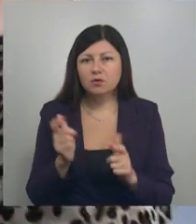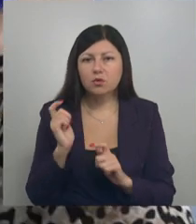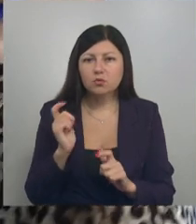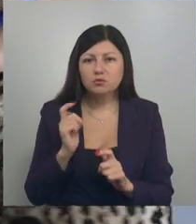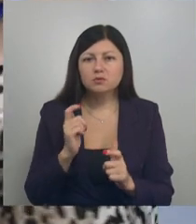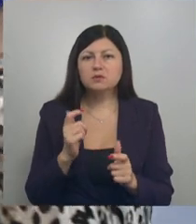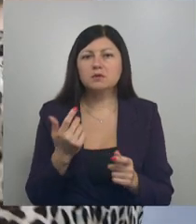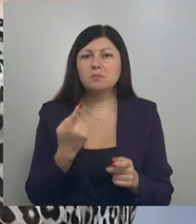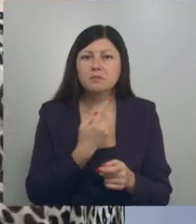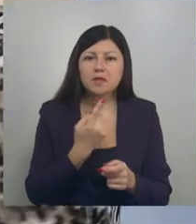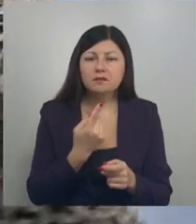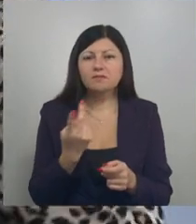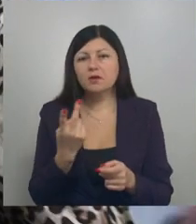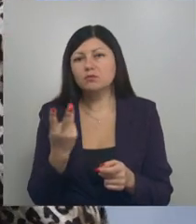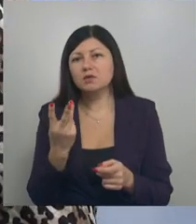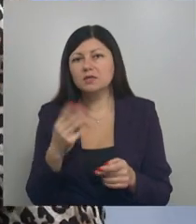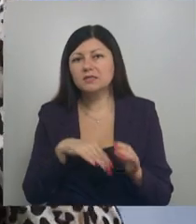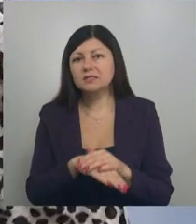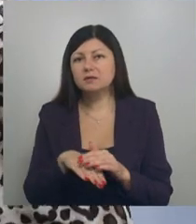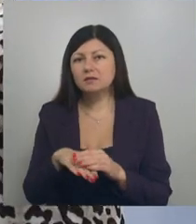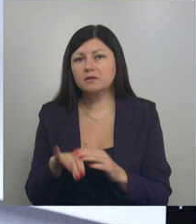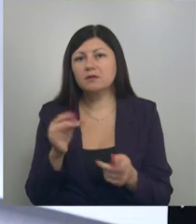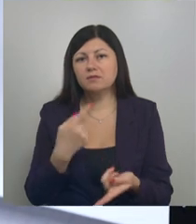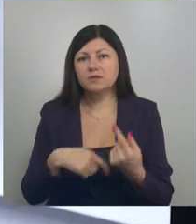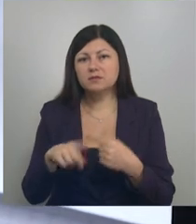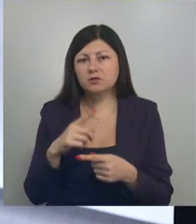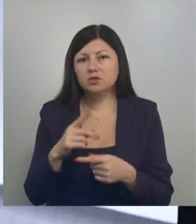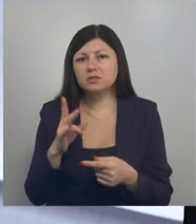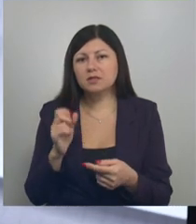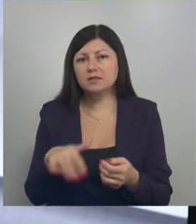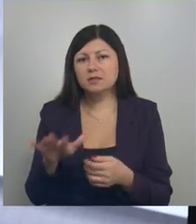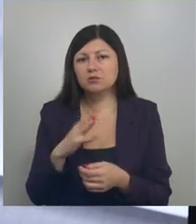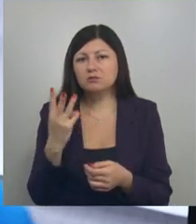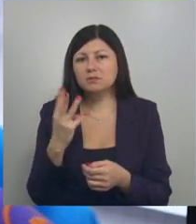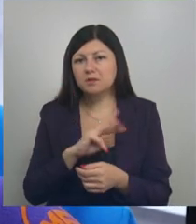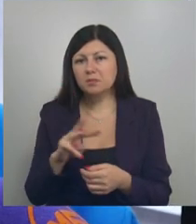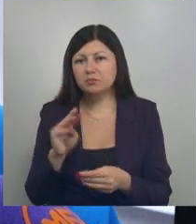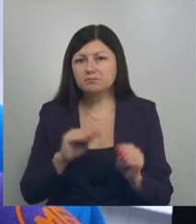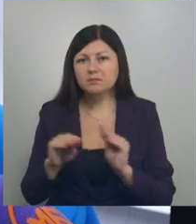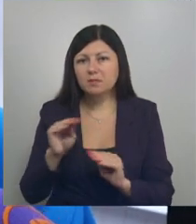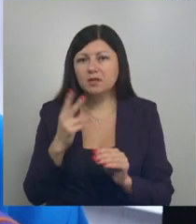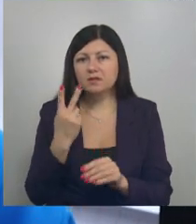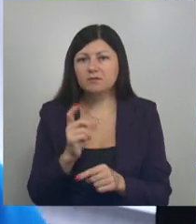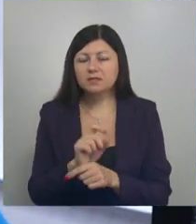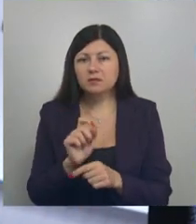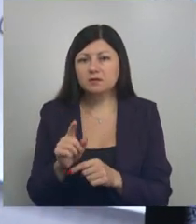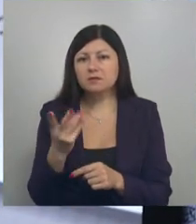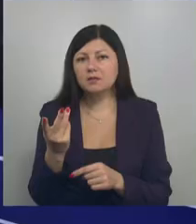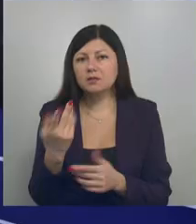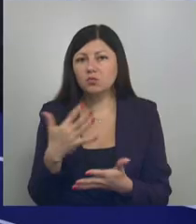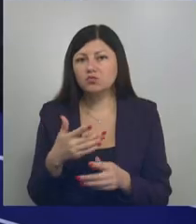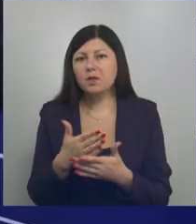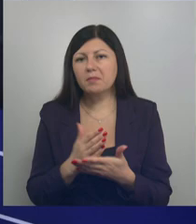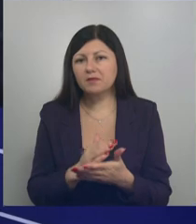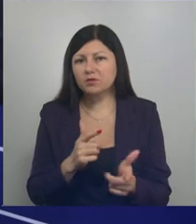аппетеляруем первый склад, второй склад, третий склад и он возвращается к себе на территорию. Мы три минуты собрали, два заказа, третий уже наполовину готовый.